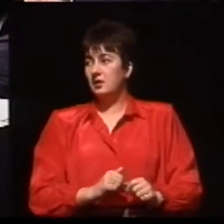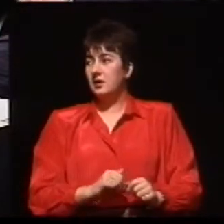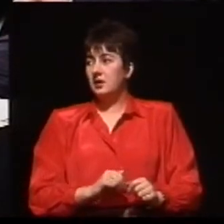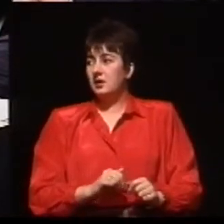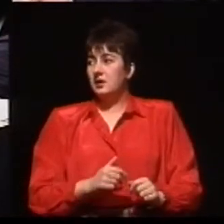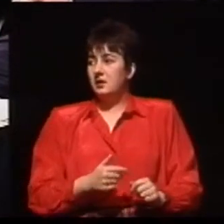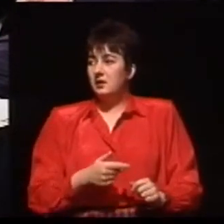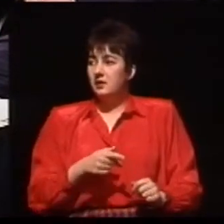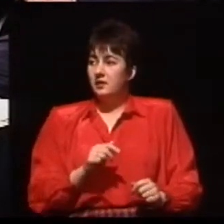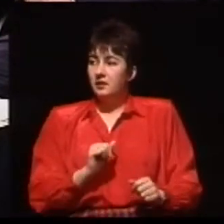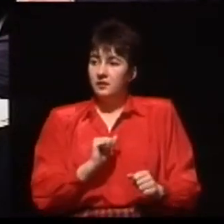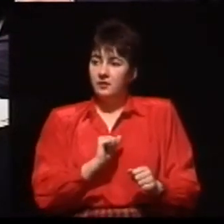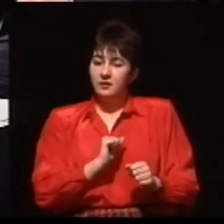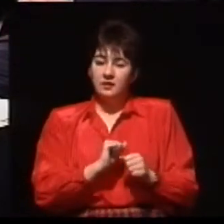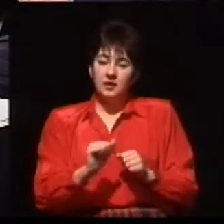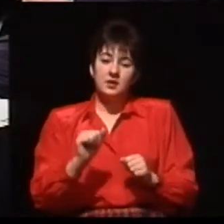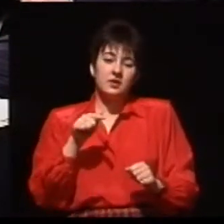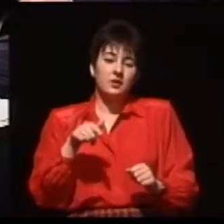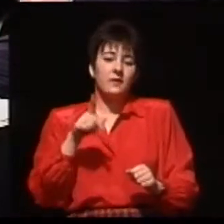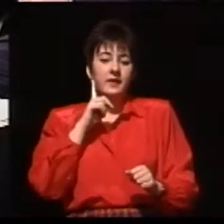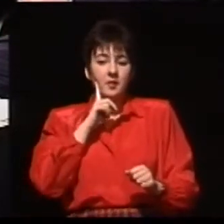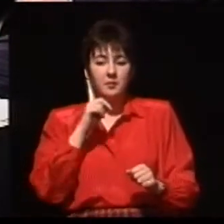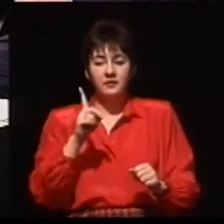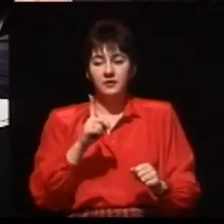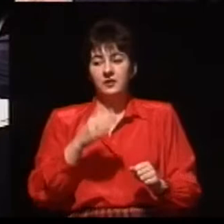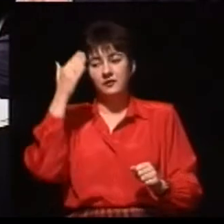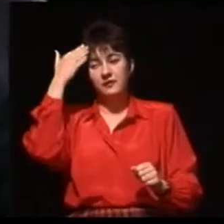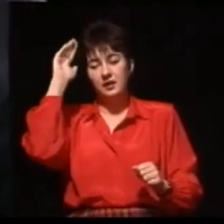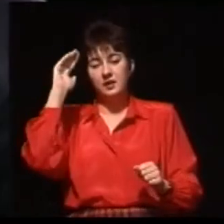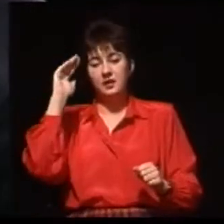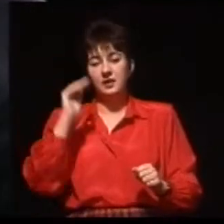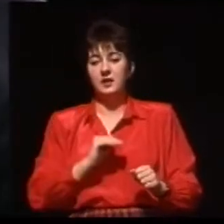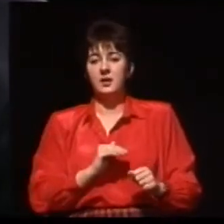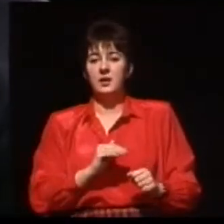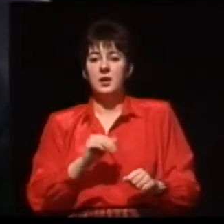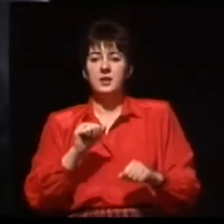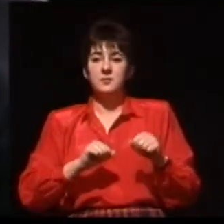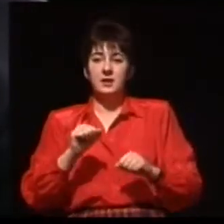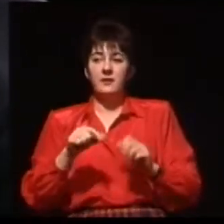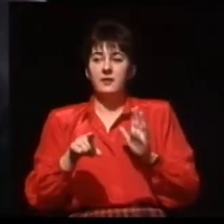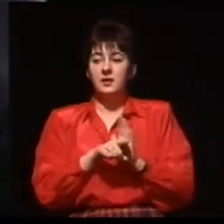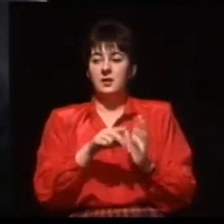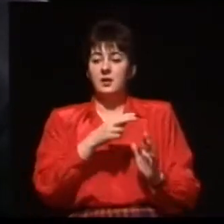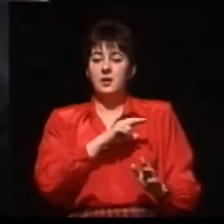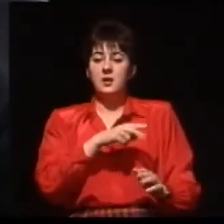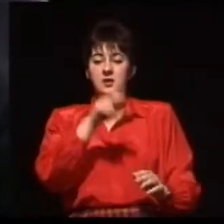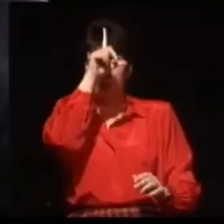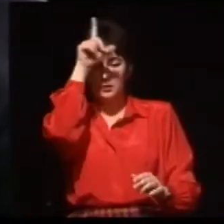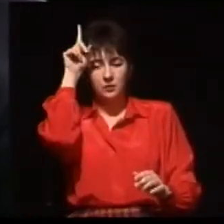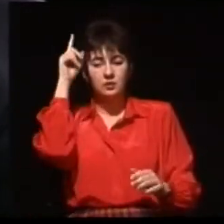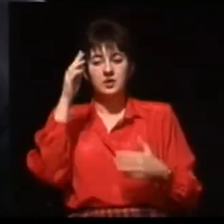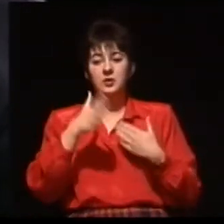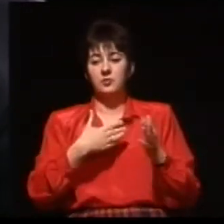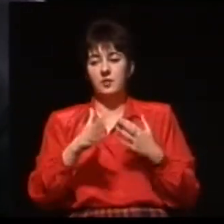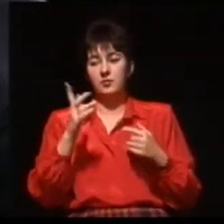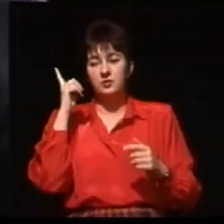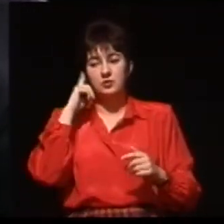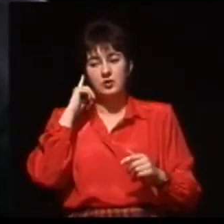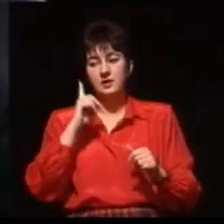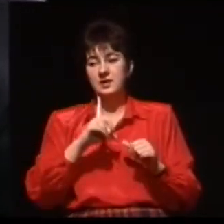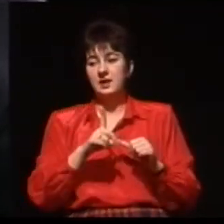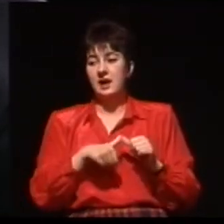jest na pewno cudownym osiągnięciem techniki medycyny ostatnich 25 lat, ale niestety nie jest to